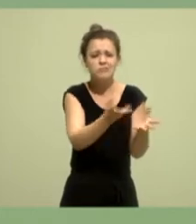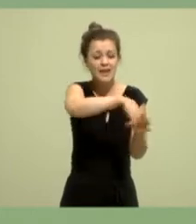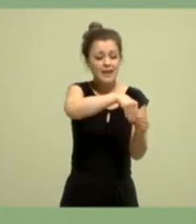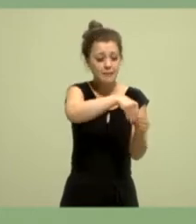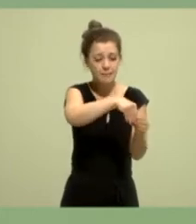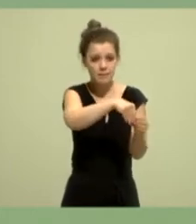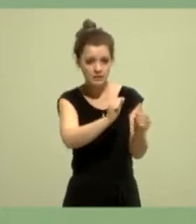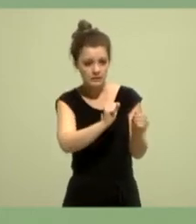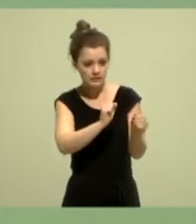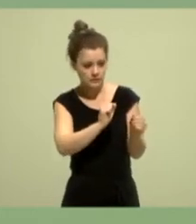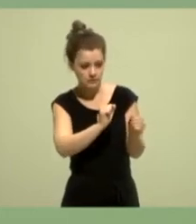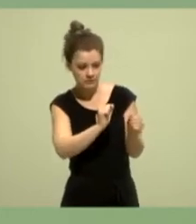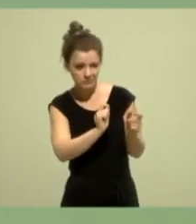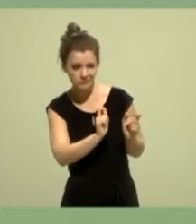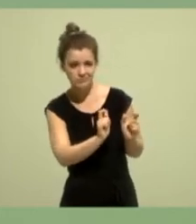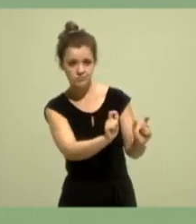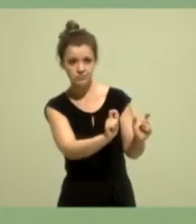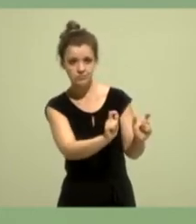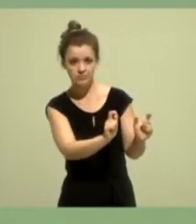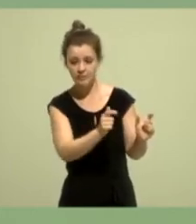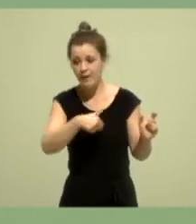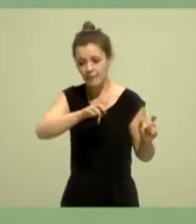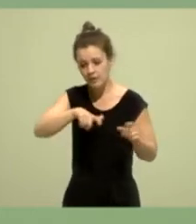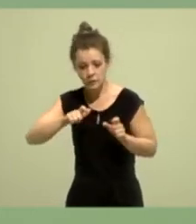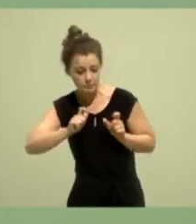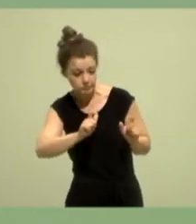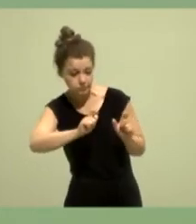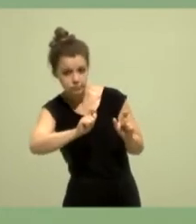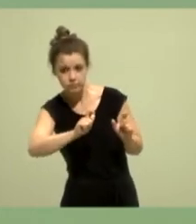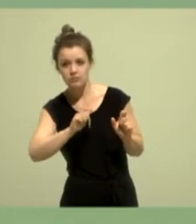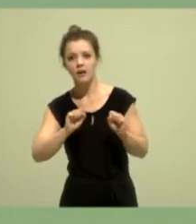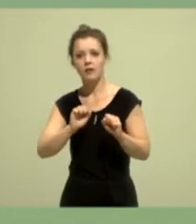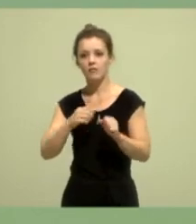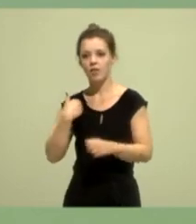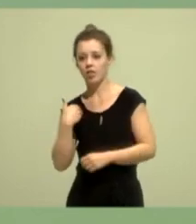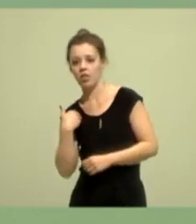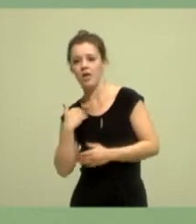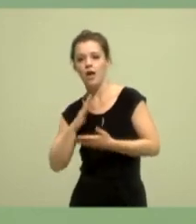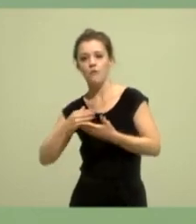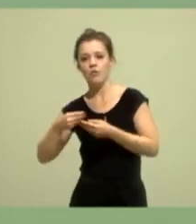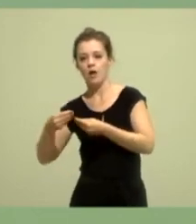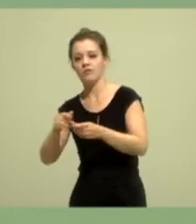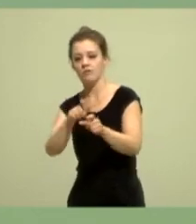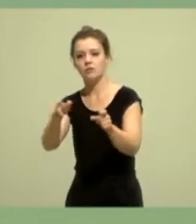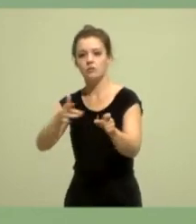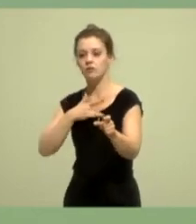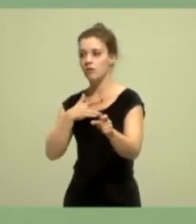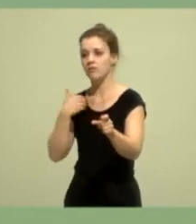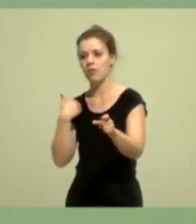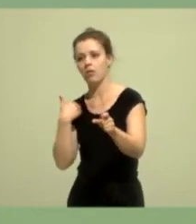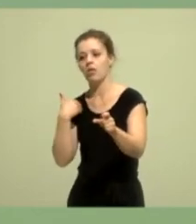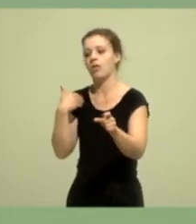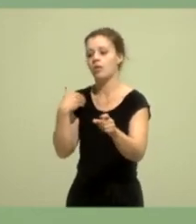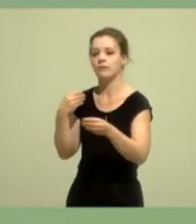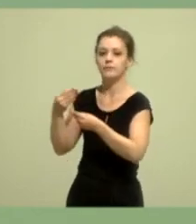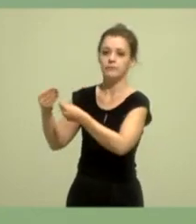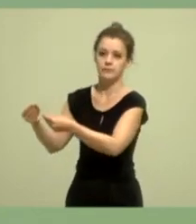Schultern derer, die betroffen sind. Liebe Freundinnen, als Partei in Regierungsverantwortung nehmen